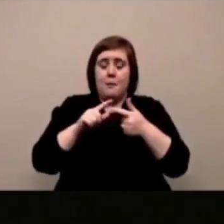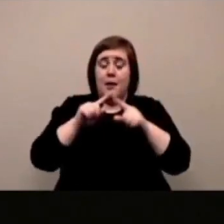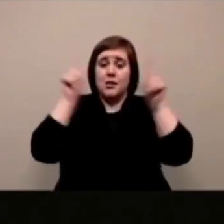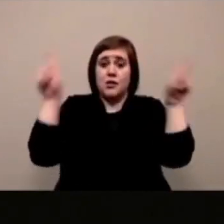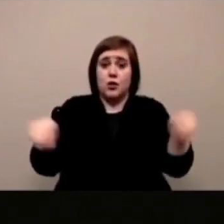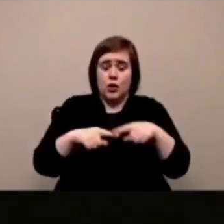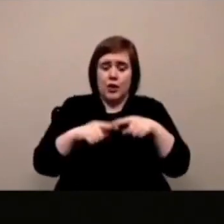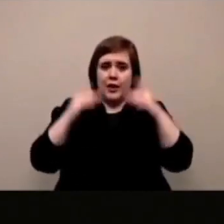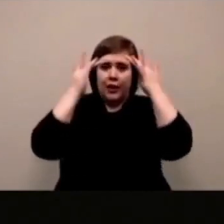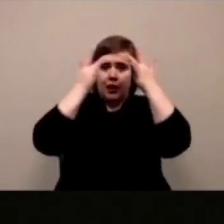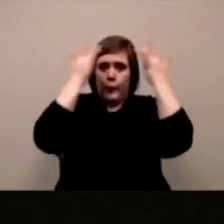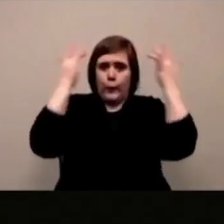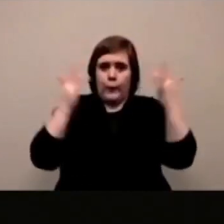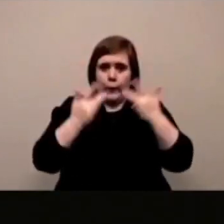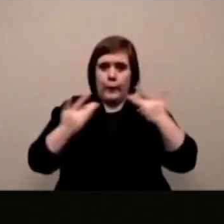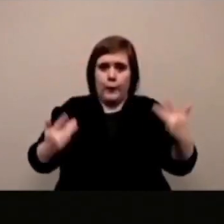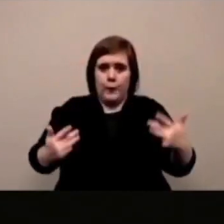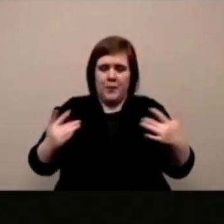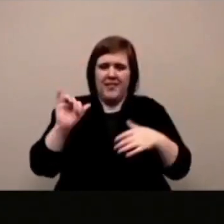le sopracciglia